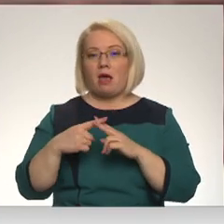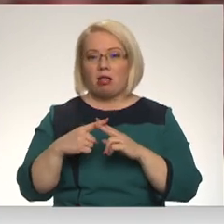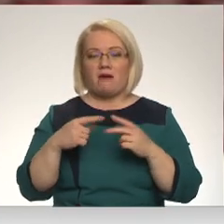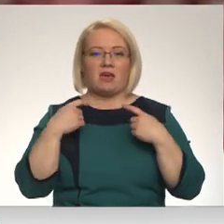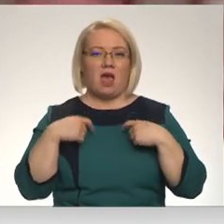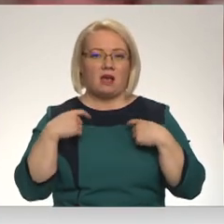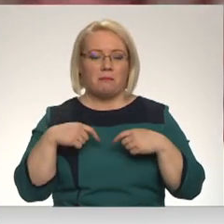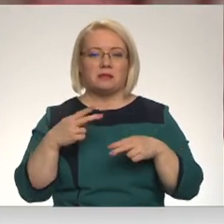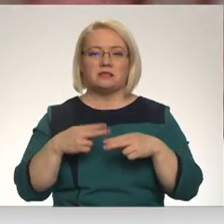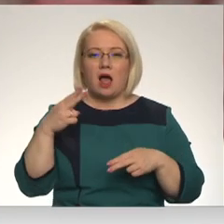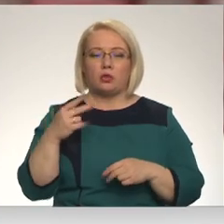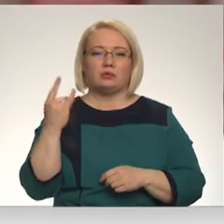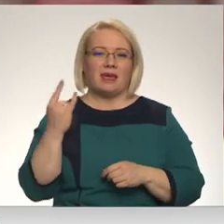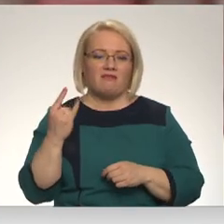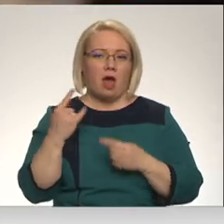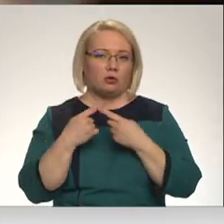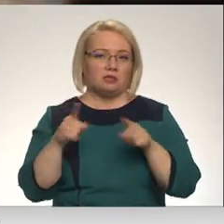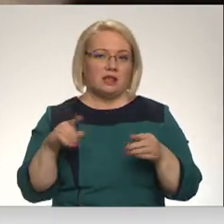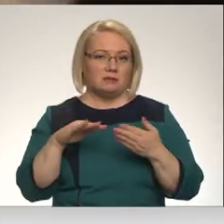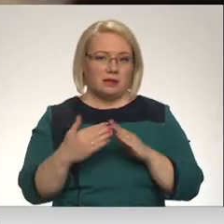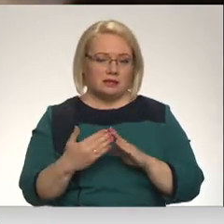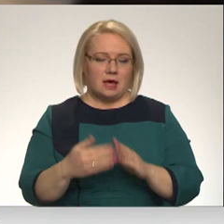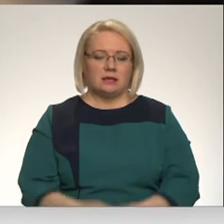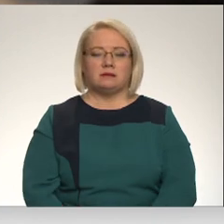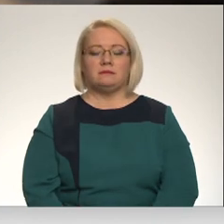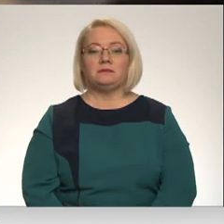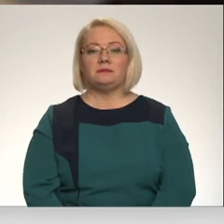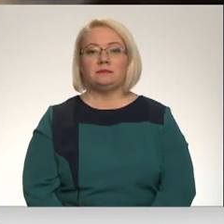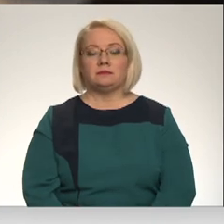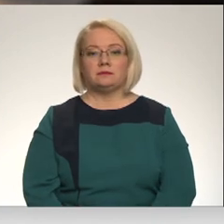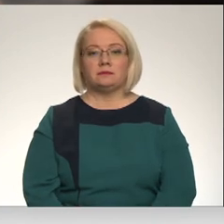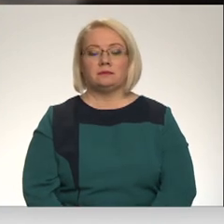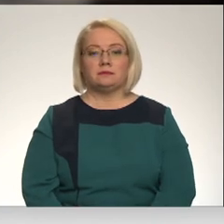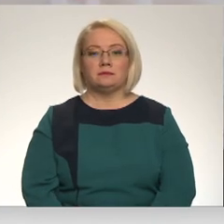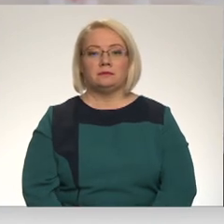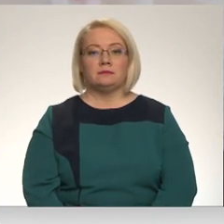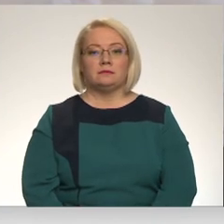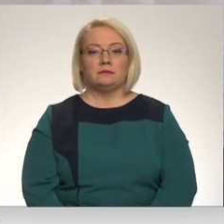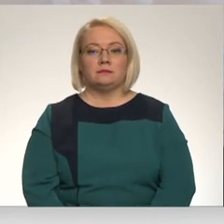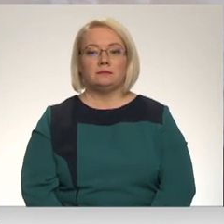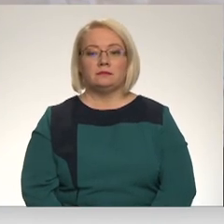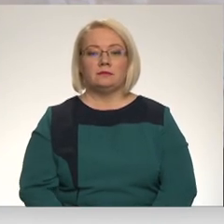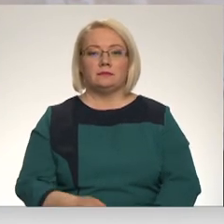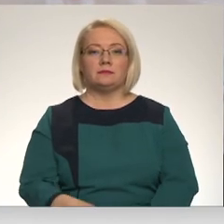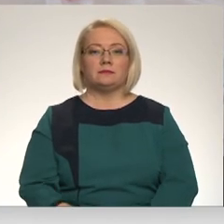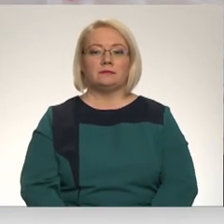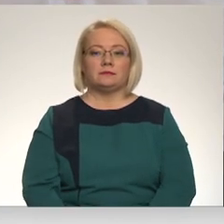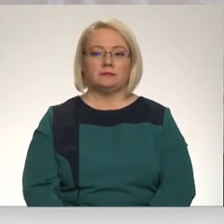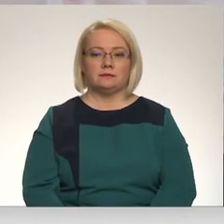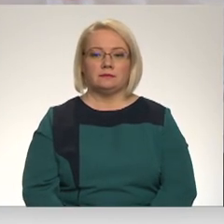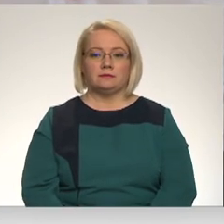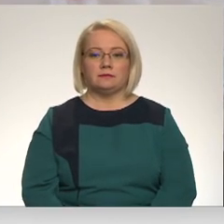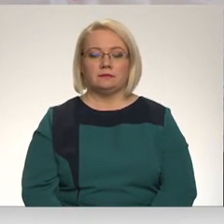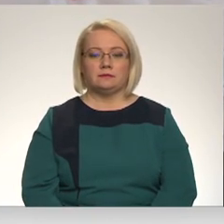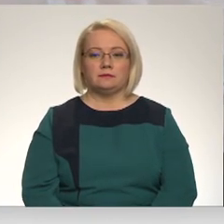Jēkapils, Saldus, Līvāni un citas. Ieva Benefelde, Alants Perševicis, Skrundes televīzija, sadarbībā ar Taņu Kostiņuku no